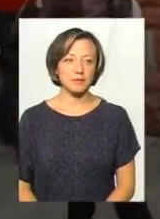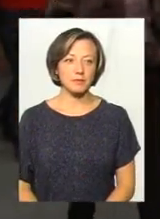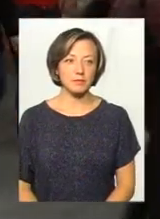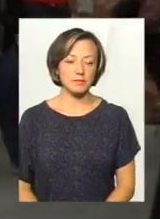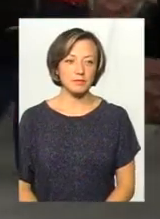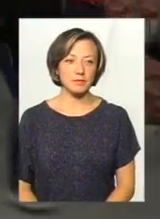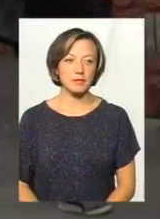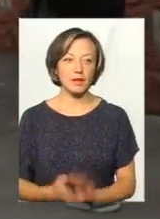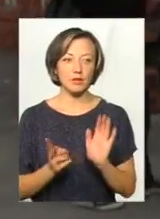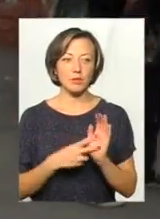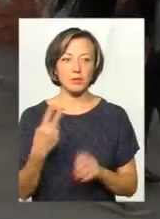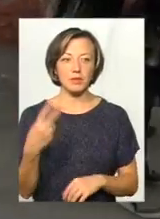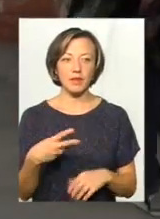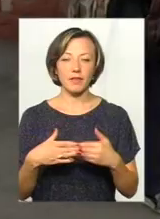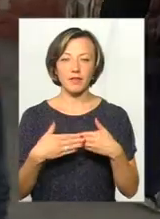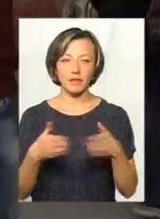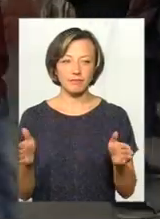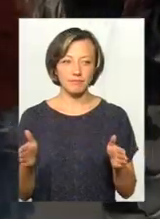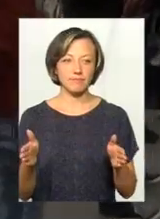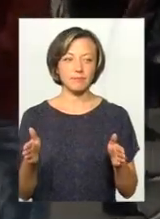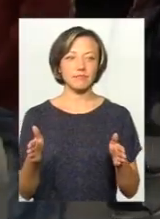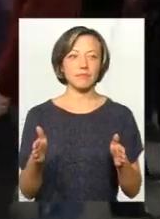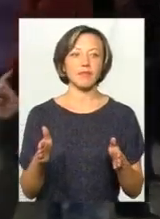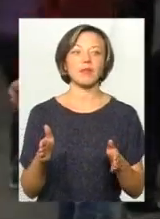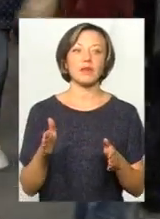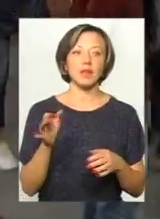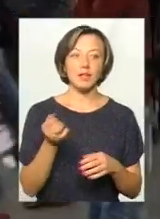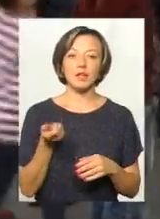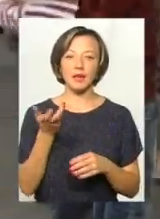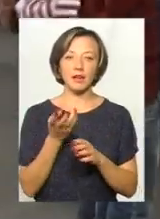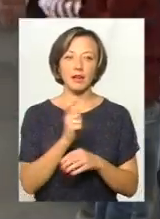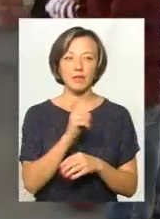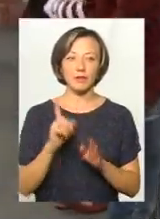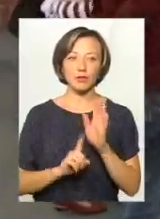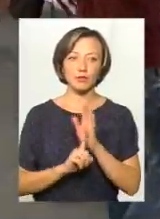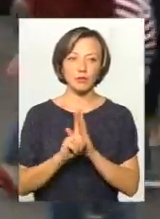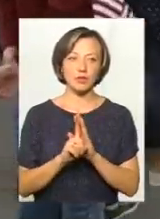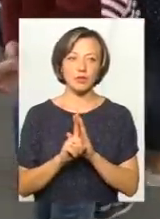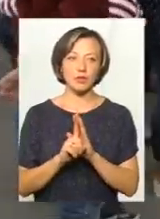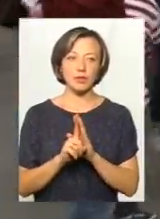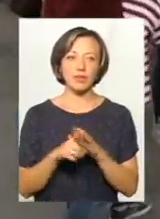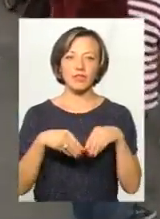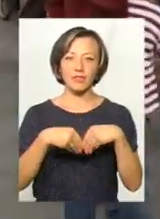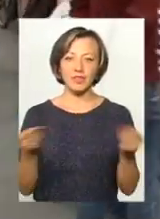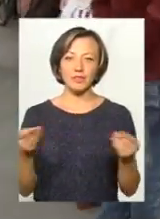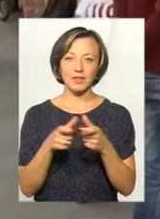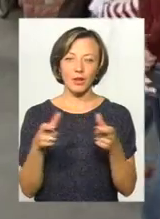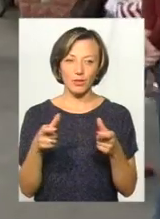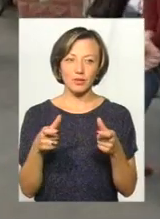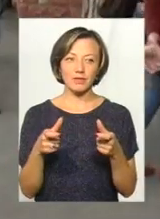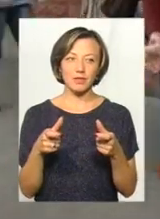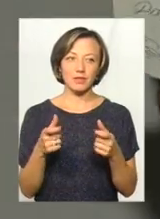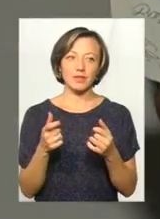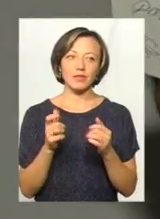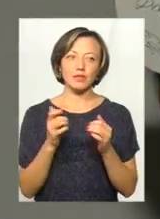У 7.20 двері поліклініки відчиняються, і вже за кілька хвилин розпочинається видача заповідних талонів. Їх видають